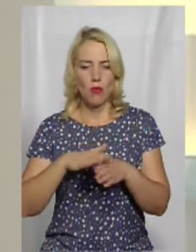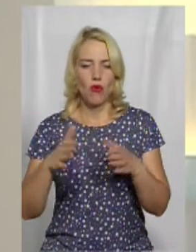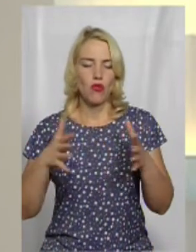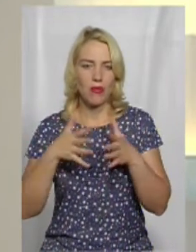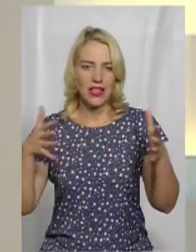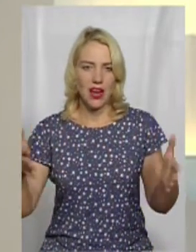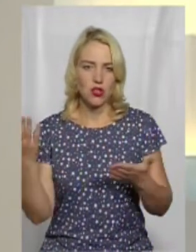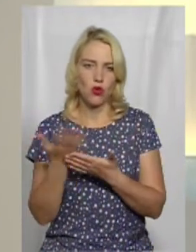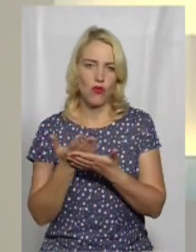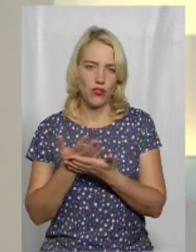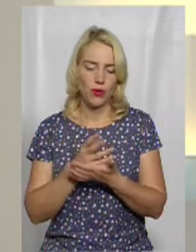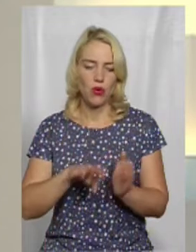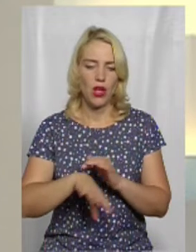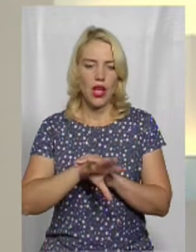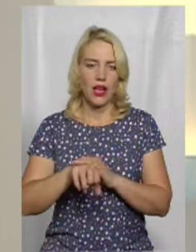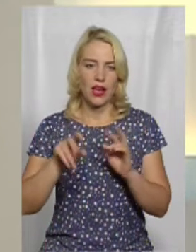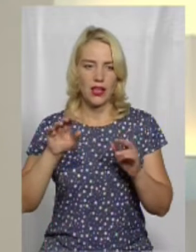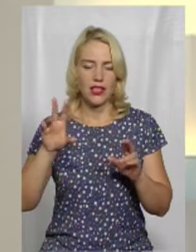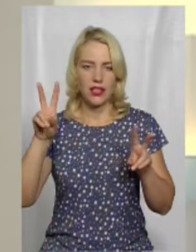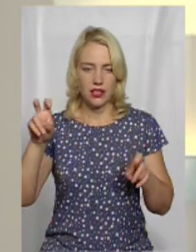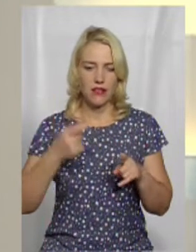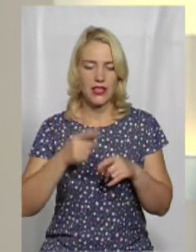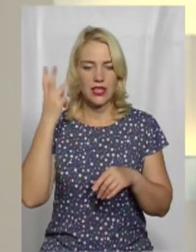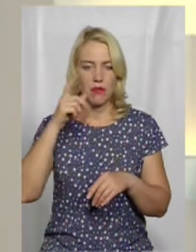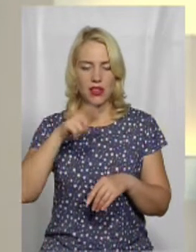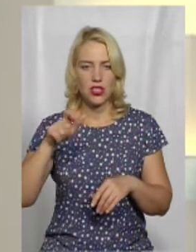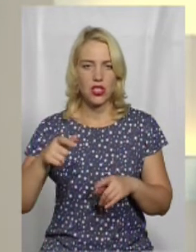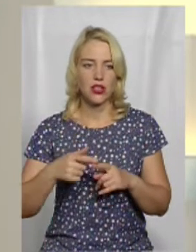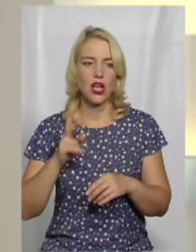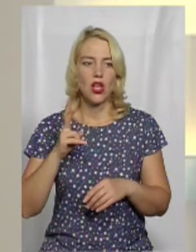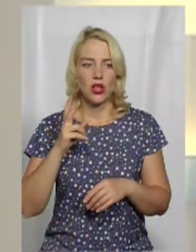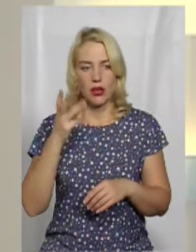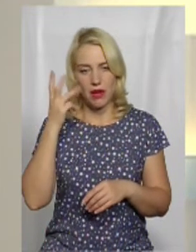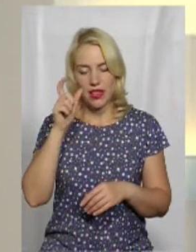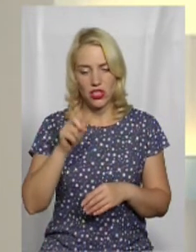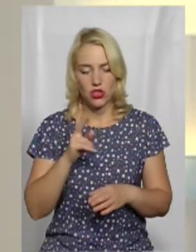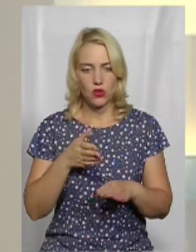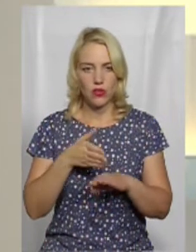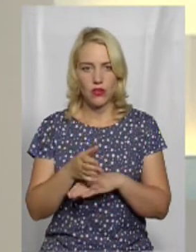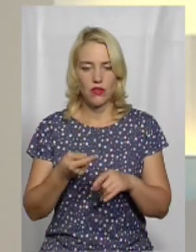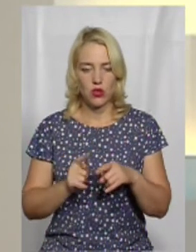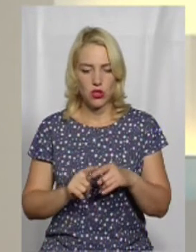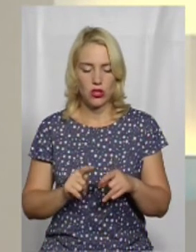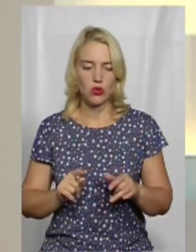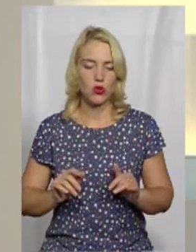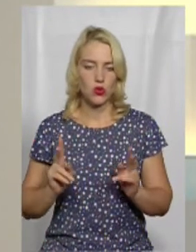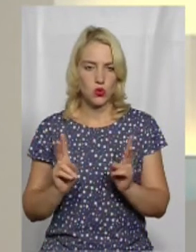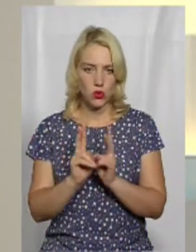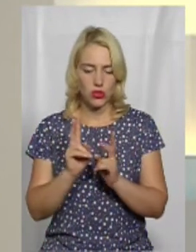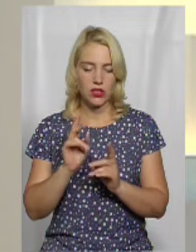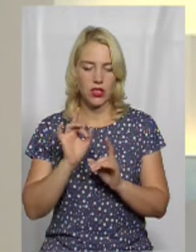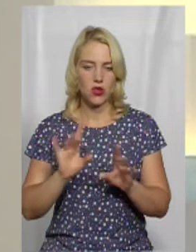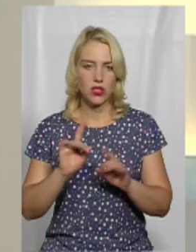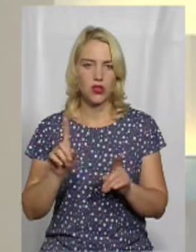«Між крадіїв» з хмельничанами. Хмельницький поліглот, який теж відвідав дану зустріч, Андрій Опроч каже, що